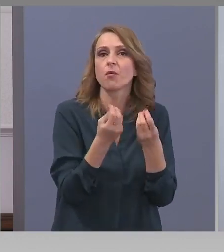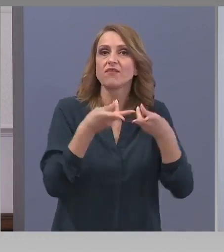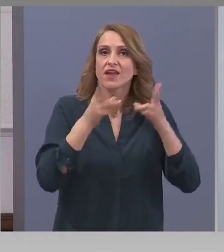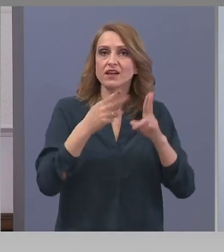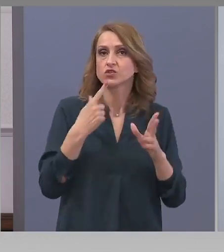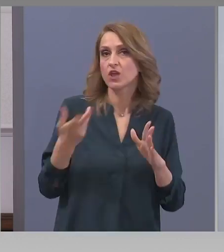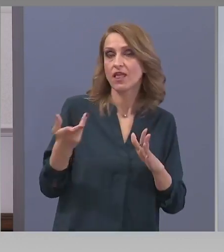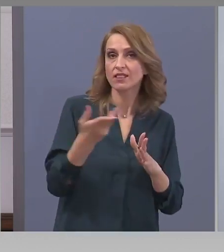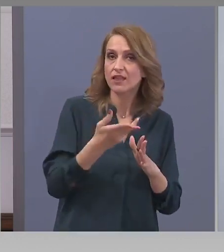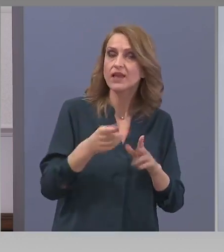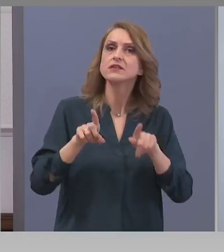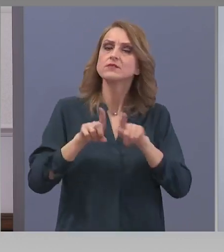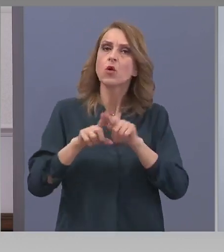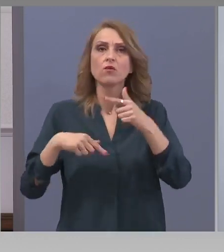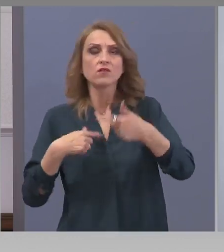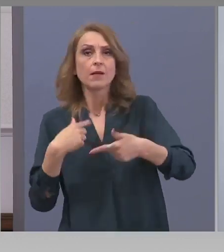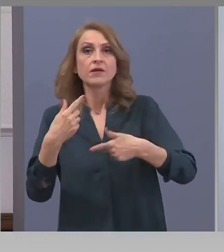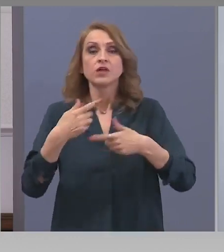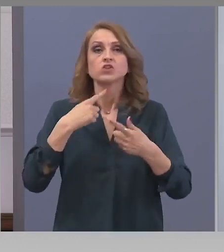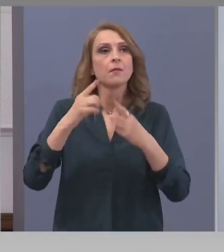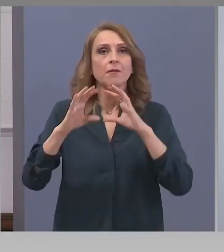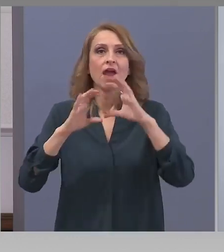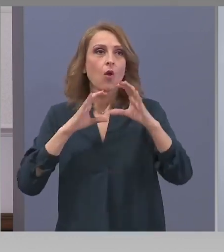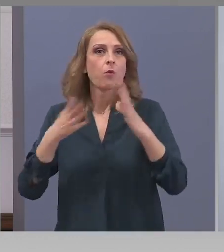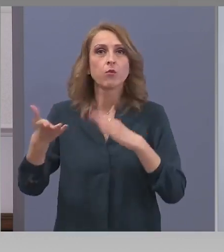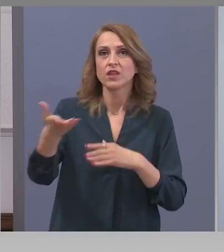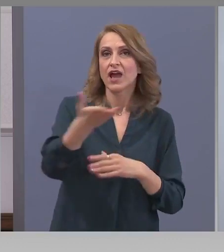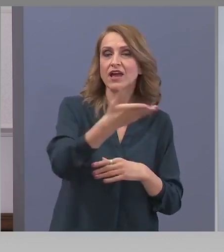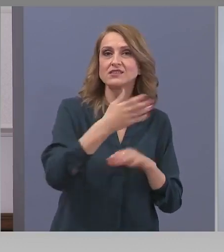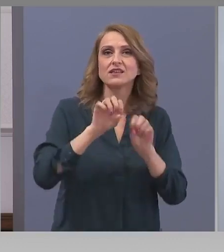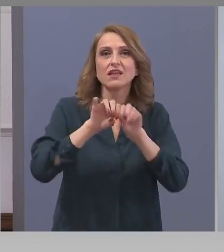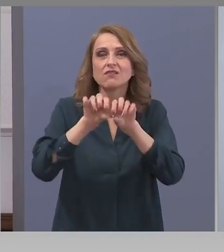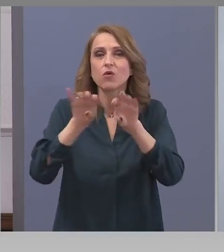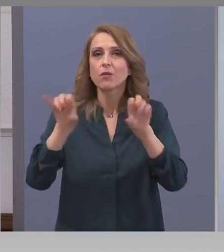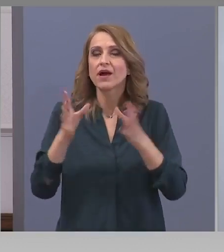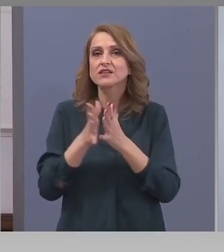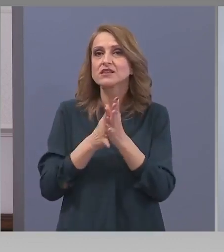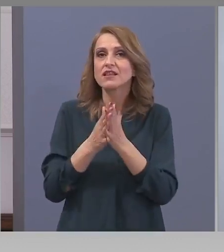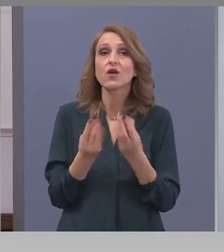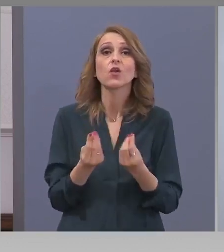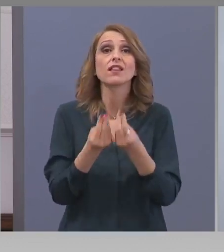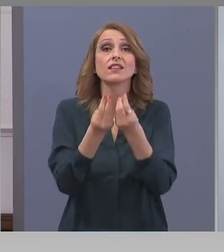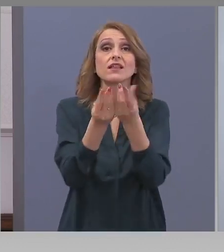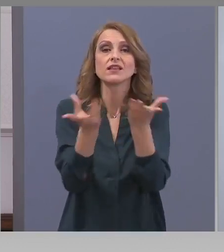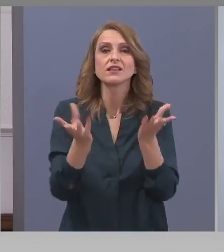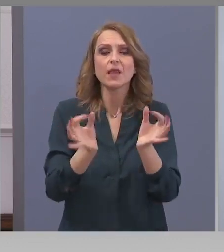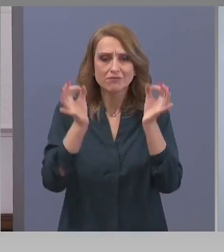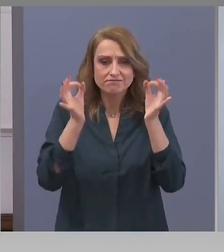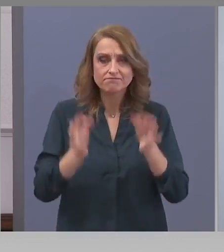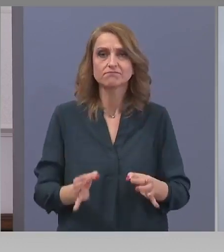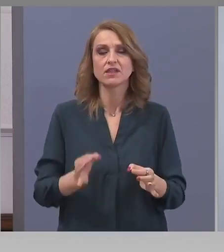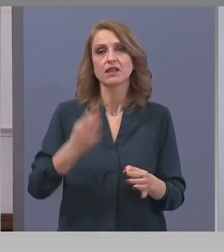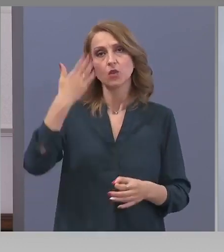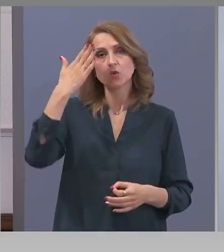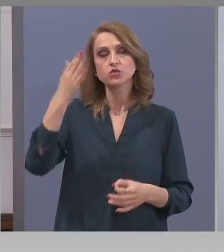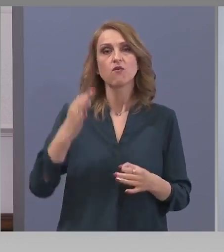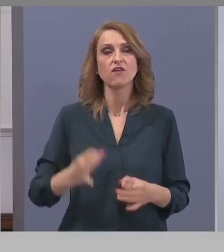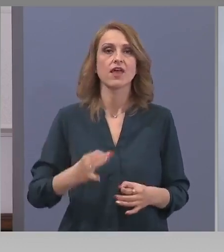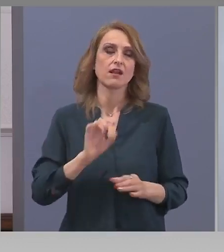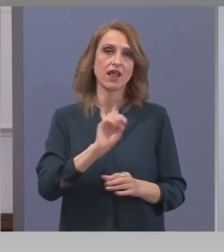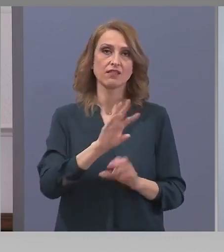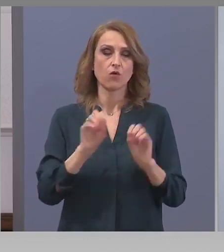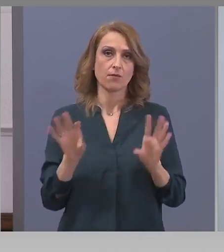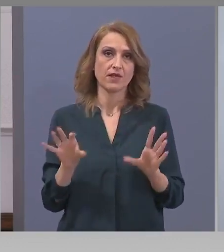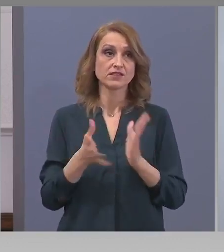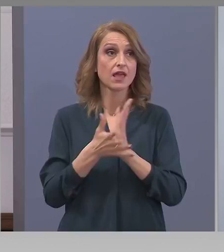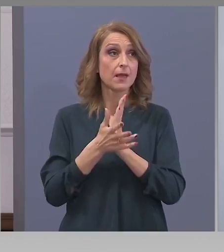Чрез периодична комуникация с вас да предоставяме очаквана навременна и достоверна информация. Медицинския